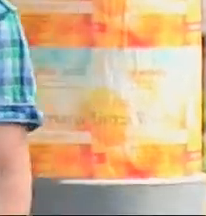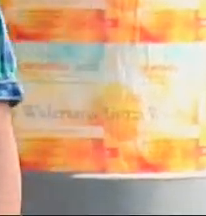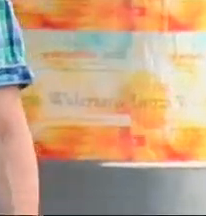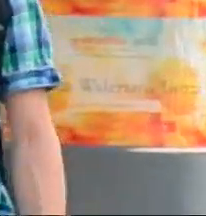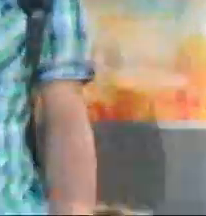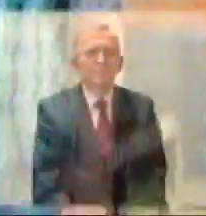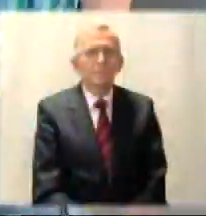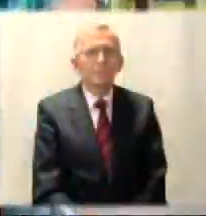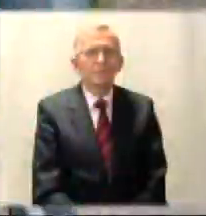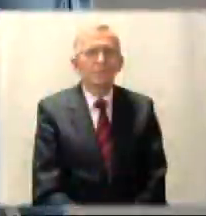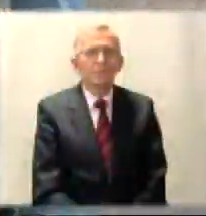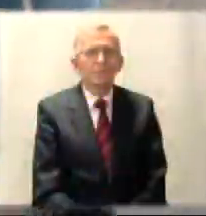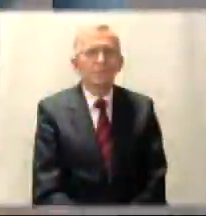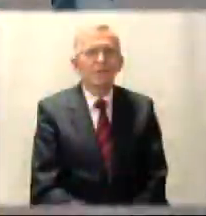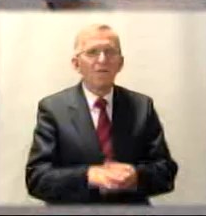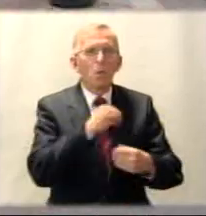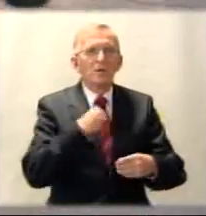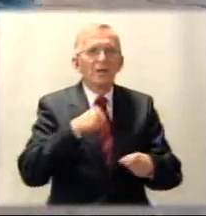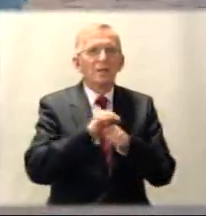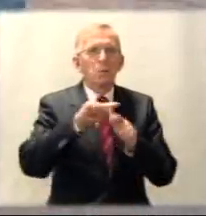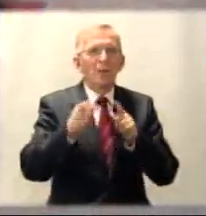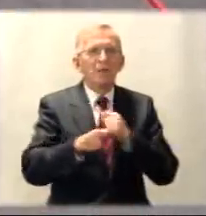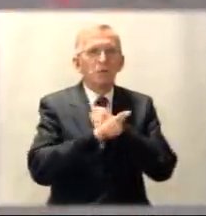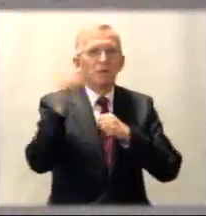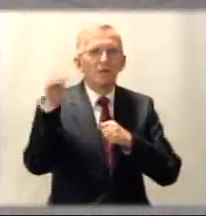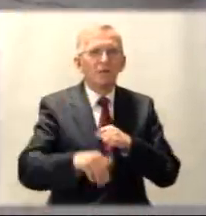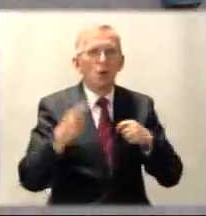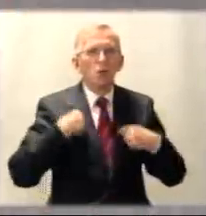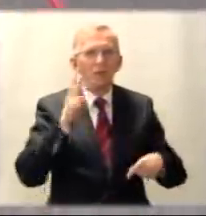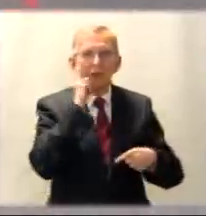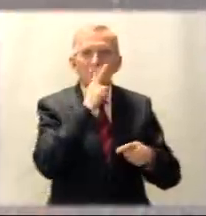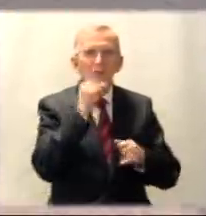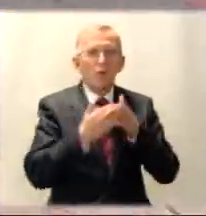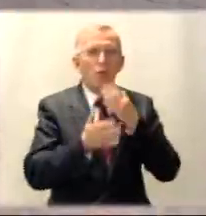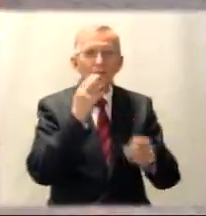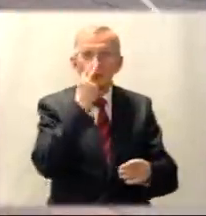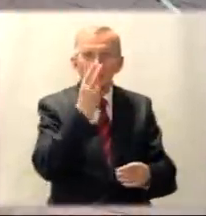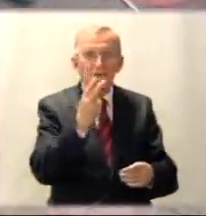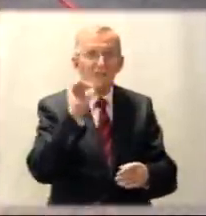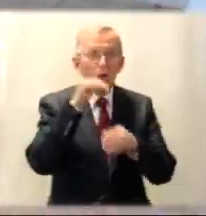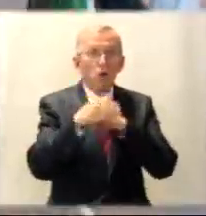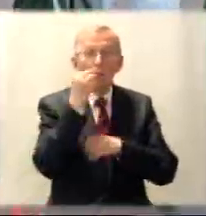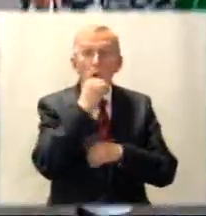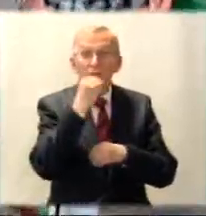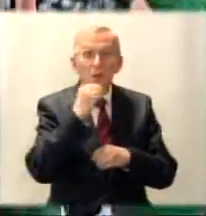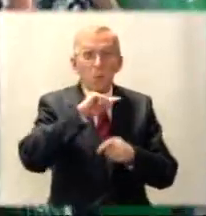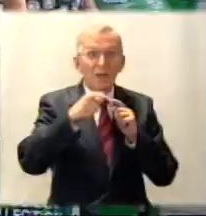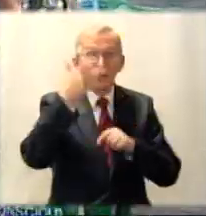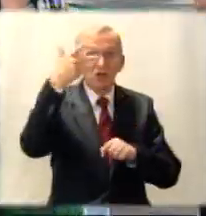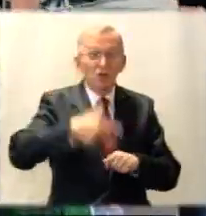W Polsce jest ponad 70 tysięcy niewidomych i słabowidzących. W Zachodniopomorskiem ponad 3,5 tysiąca.